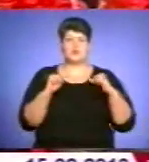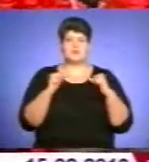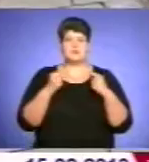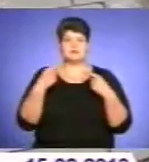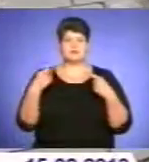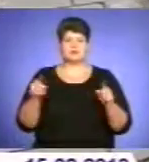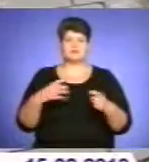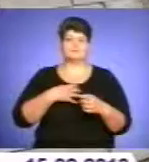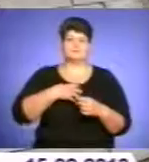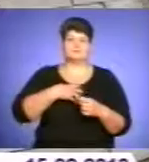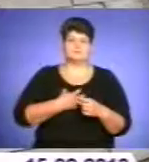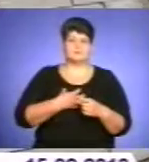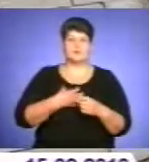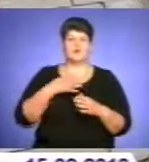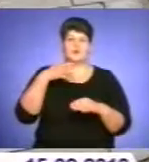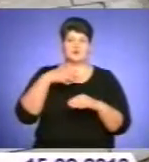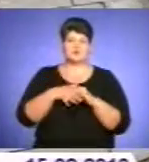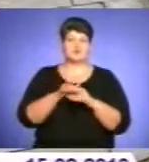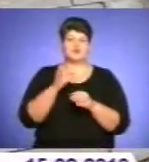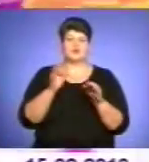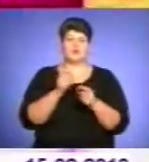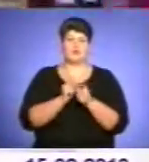траур і розуміння, що нічого не можна змінити.